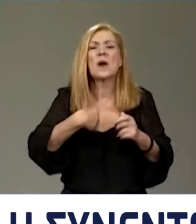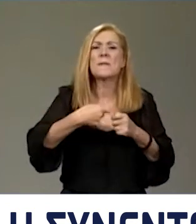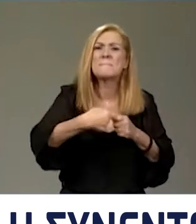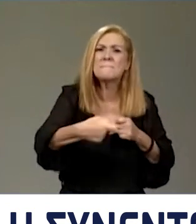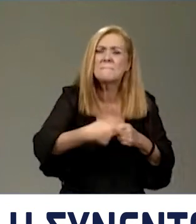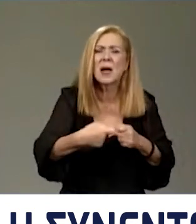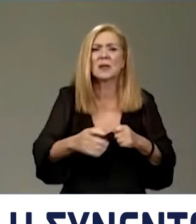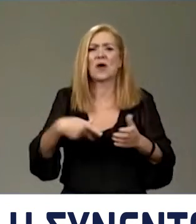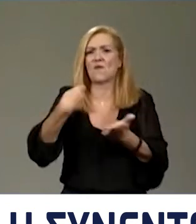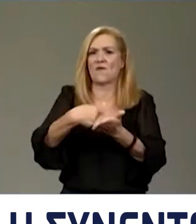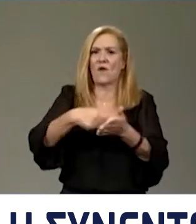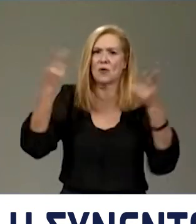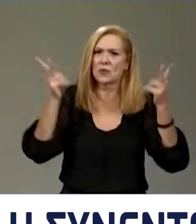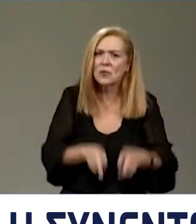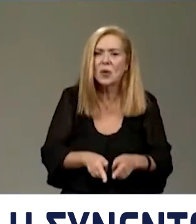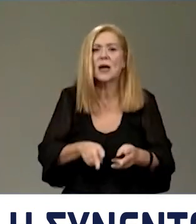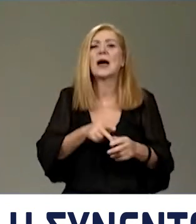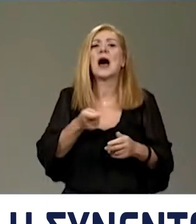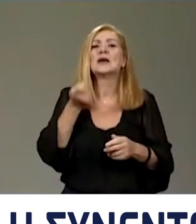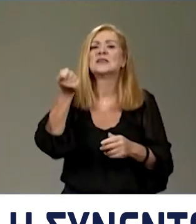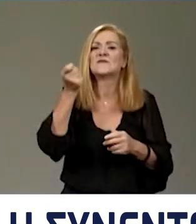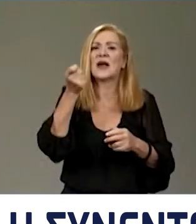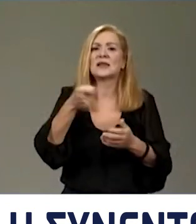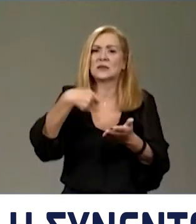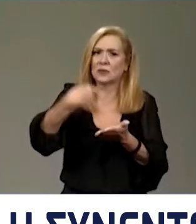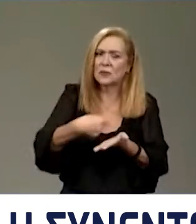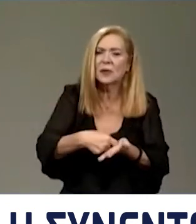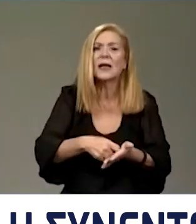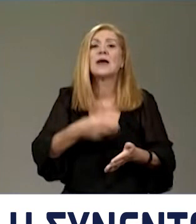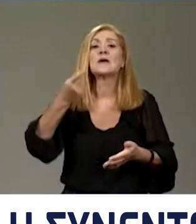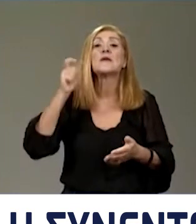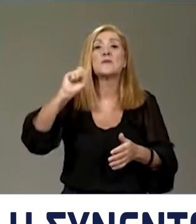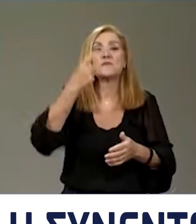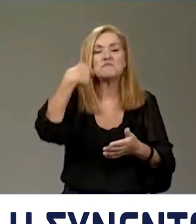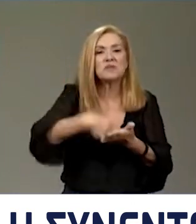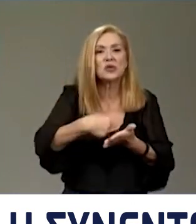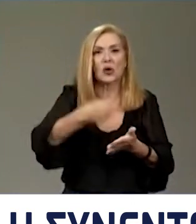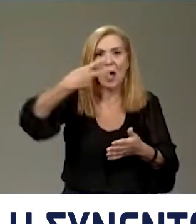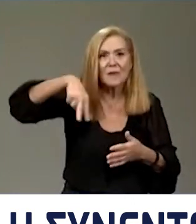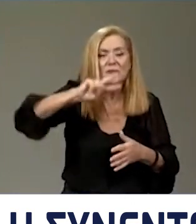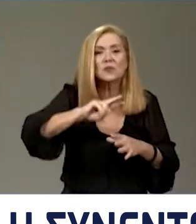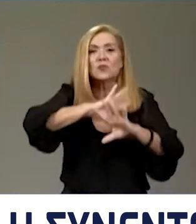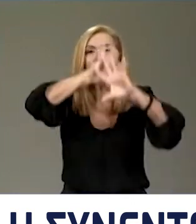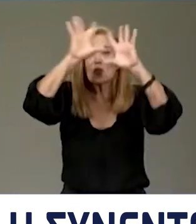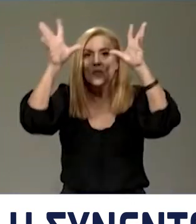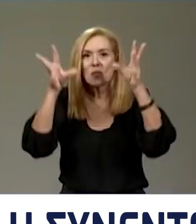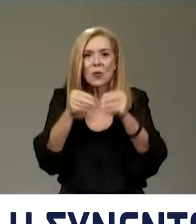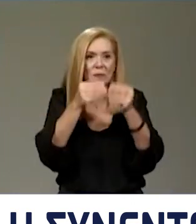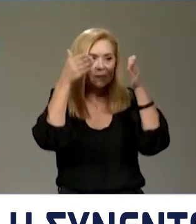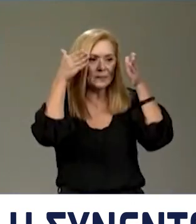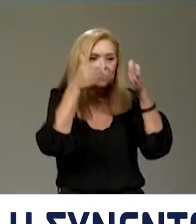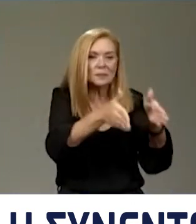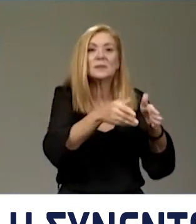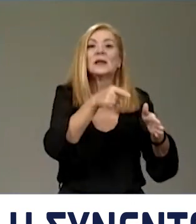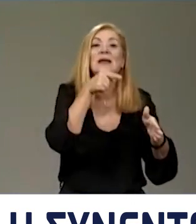μειώσεων φόρων, ασφαλιστικών εισφορών, αυξήσεις μισθών τελικά που κατατείνουν στη στήριξη του